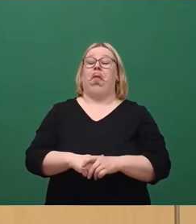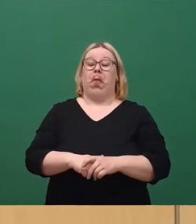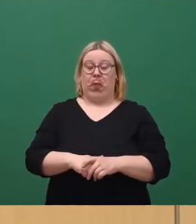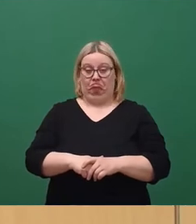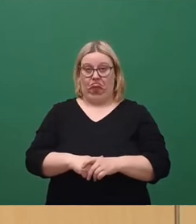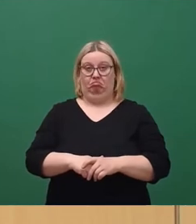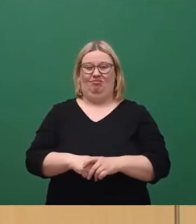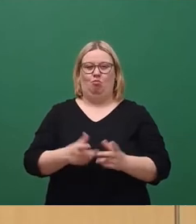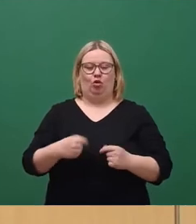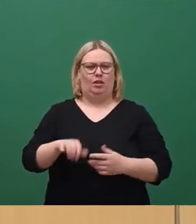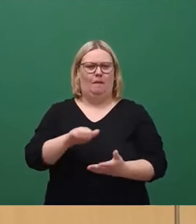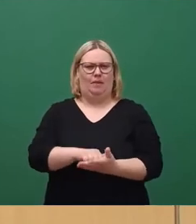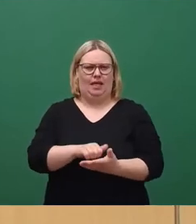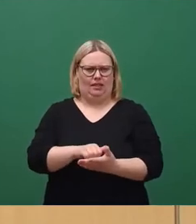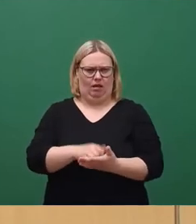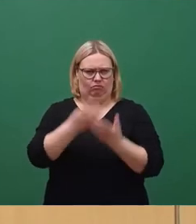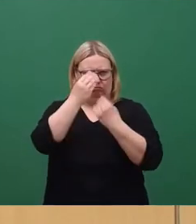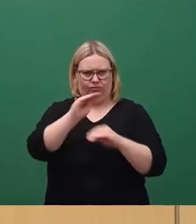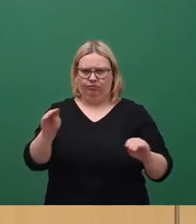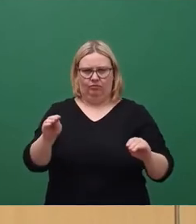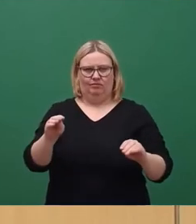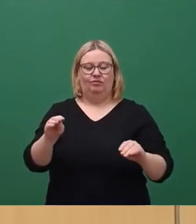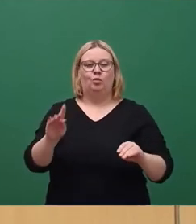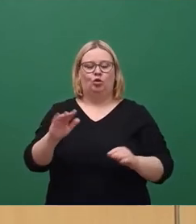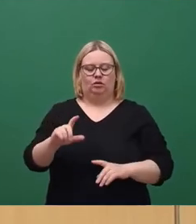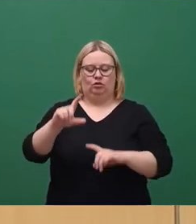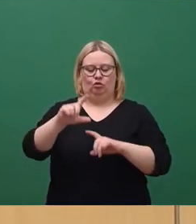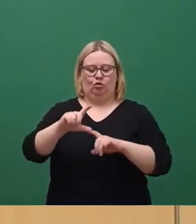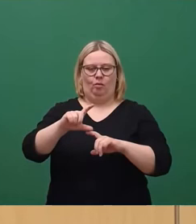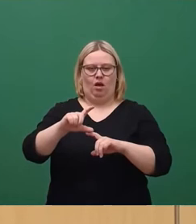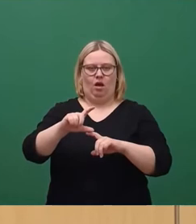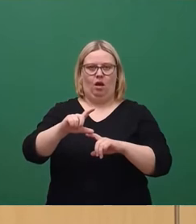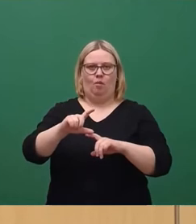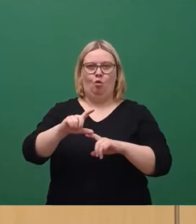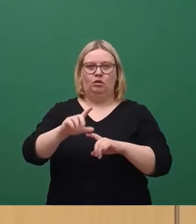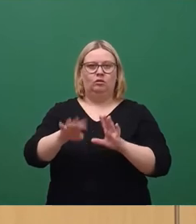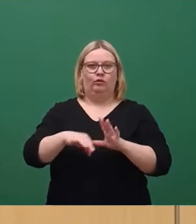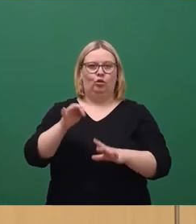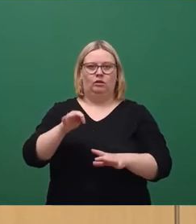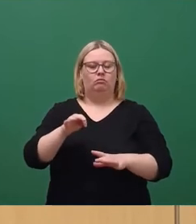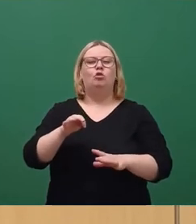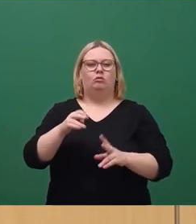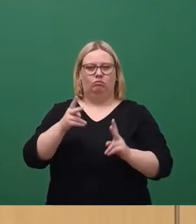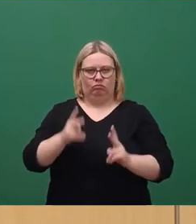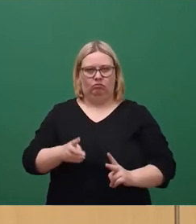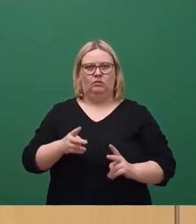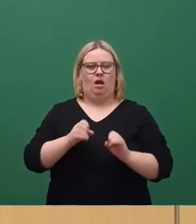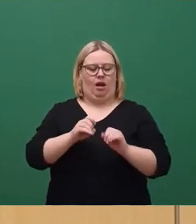in der Presse berichtet, wurde diese gewaltige Summe aber nicht mal so gefunden, sondern ist erklärbar.